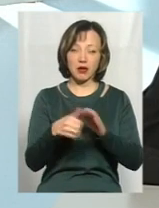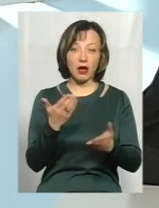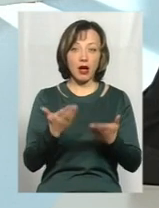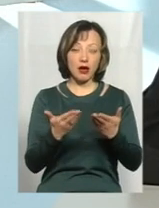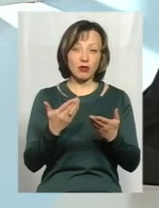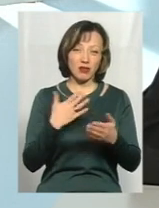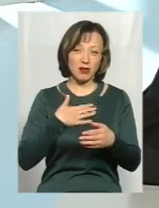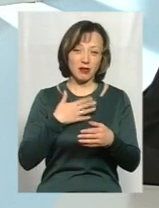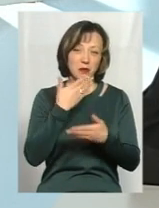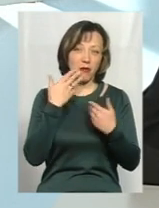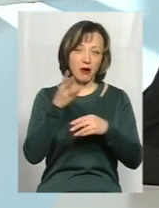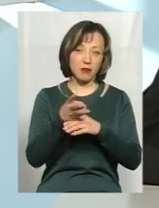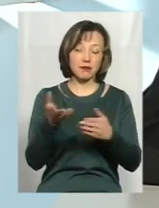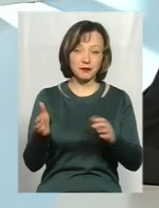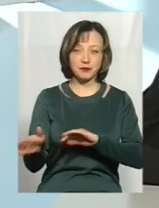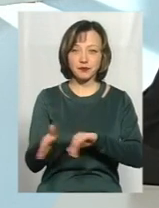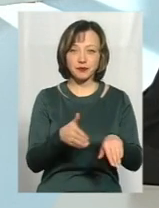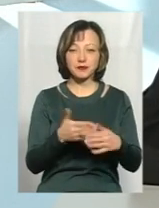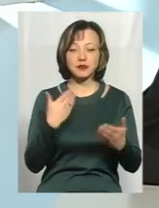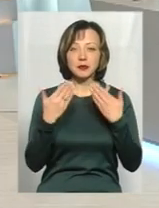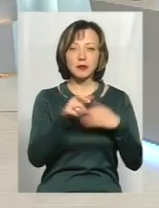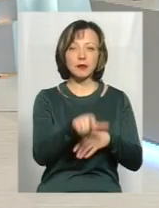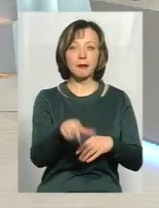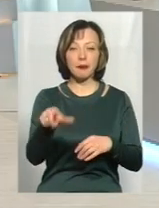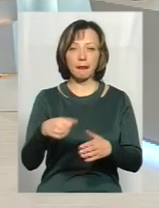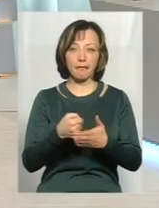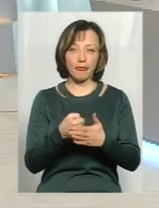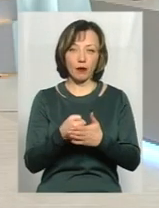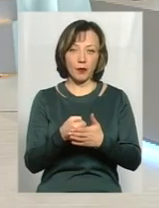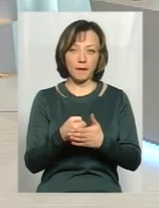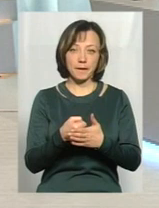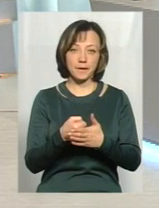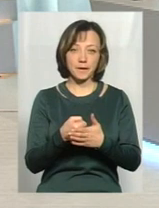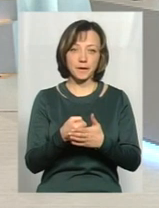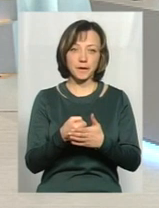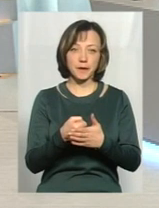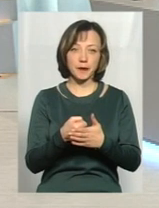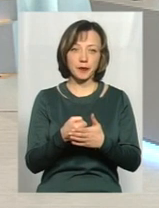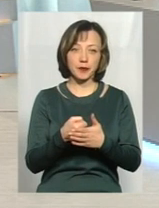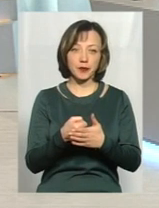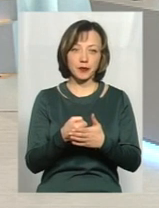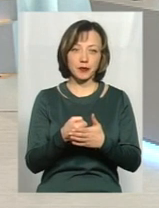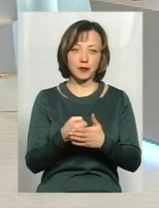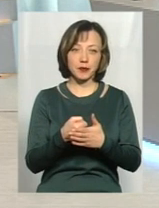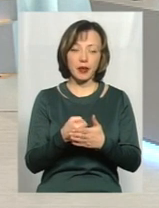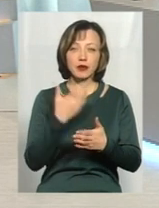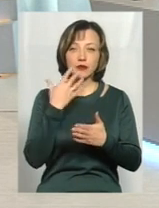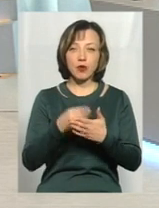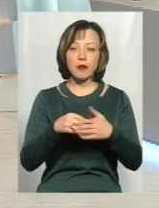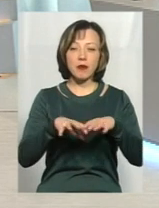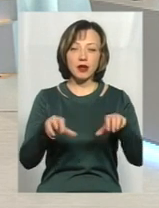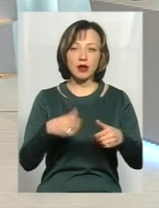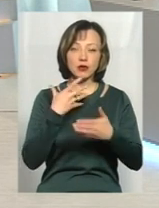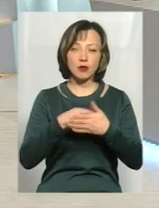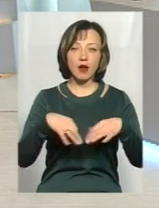таке ставлення громадян до власників транспортних засобів, до свого майна, до своїх